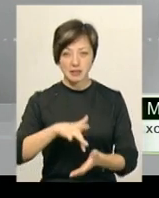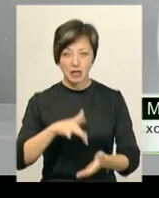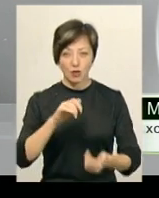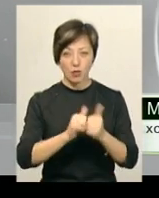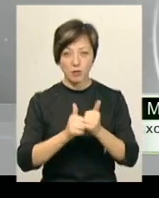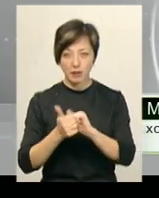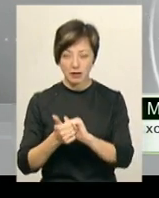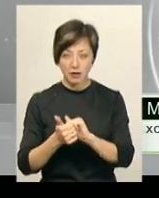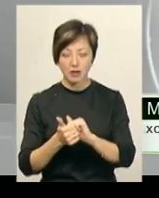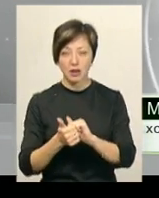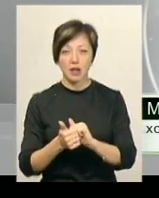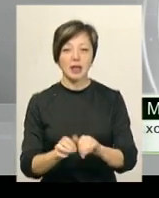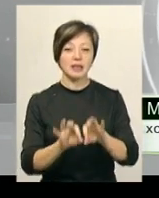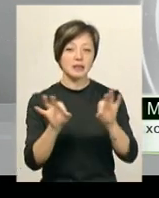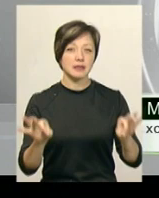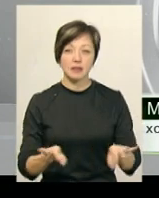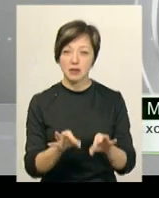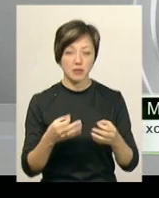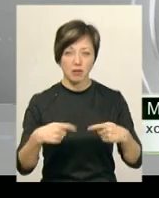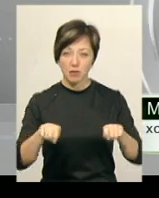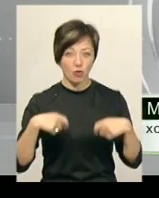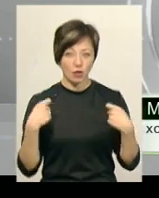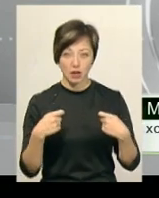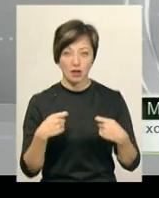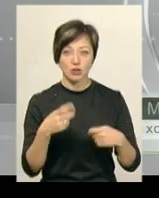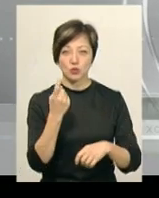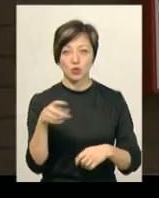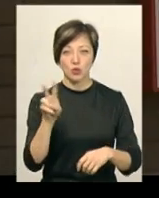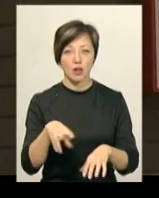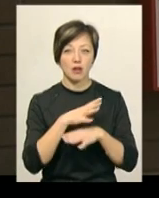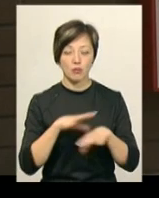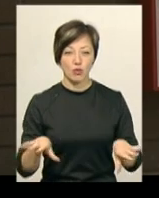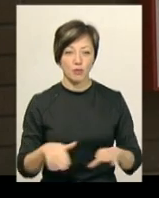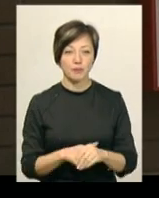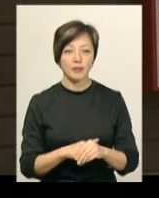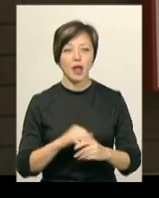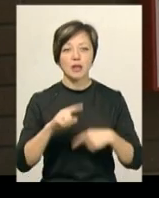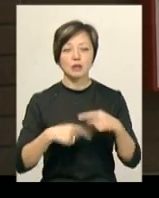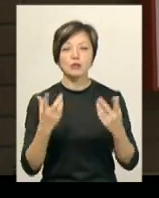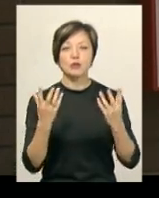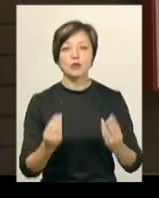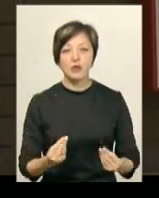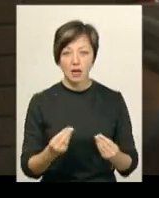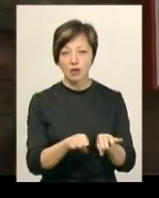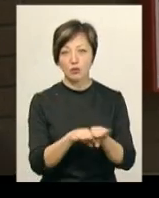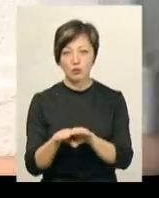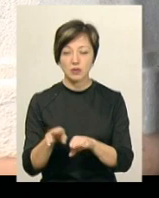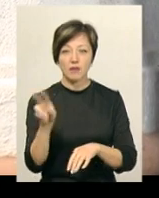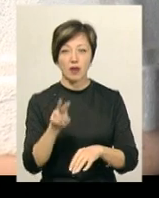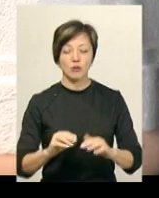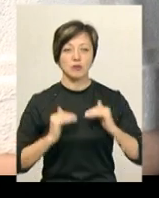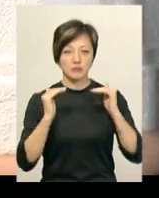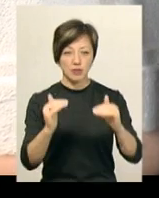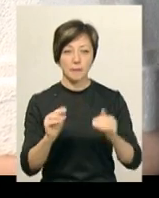до базару йшла, і ніде мені не продали тих 100 доларів. Не було. Наступного дня курс валют суттєво збільшив свої позначки.